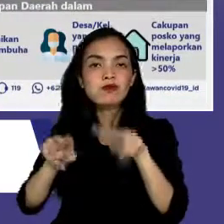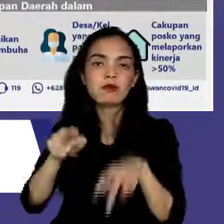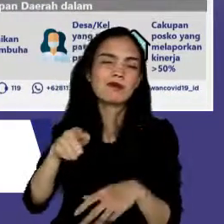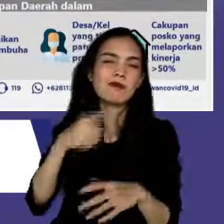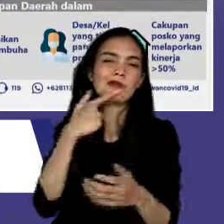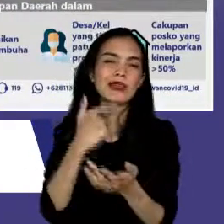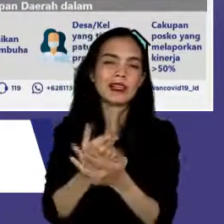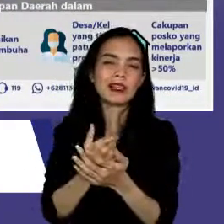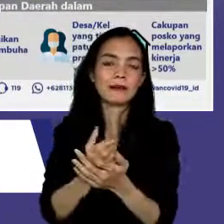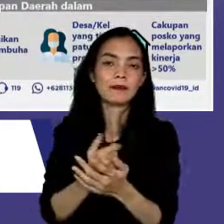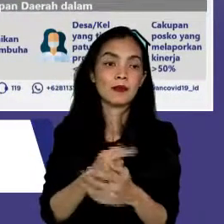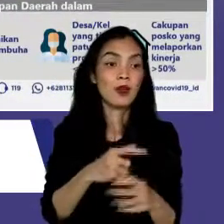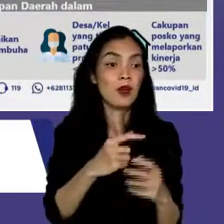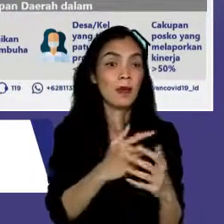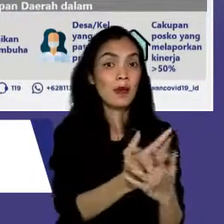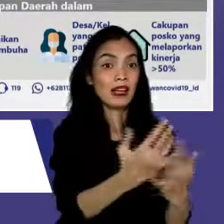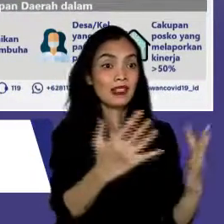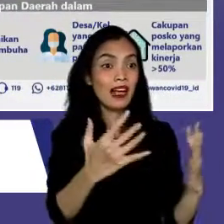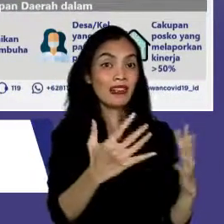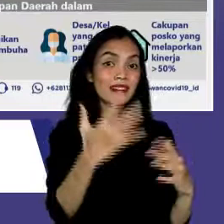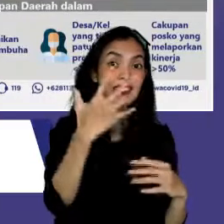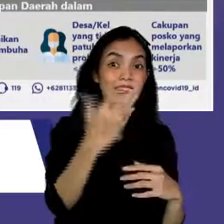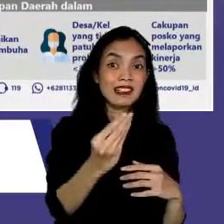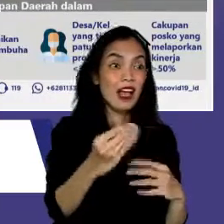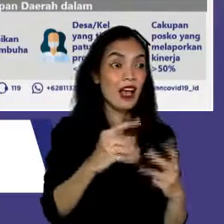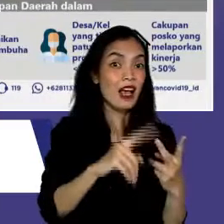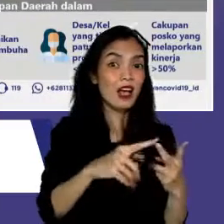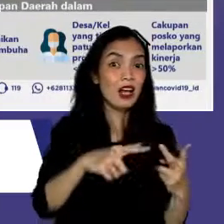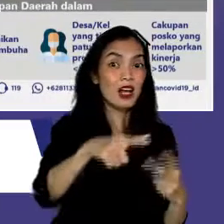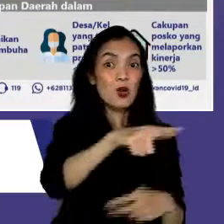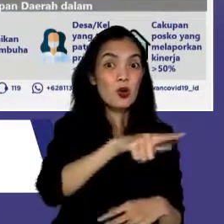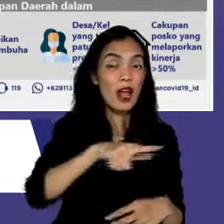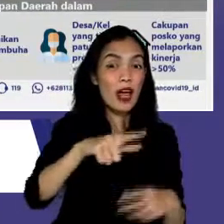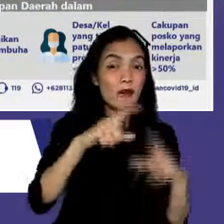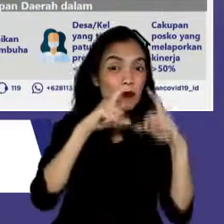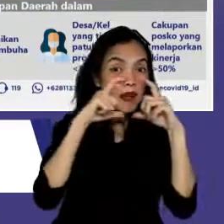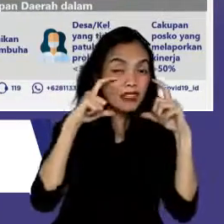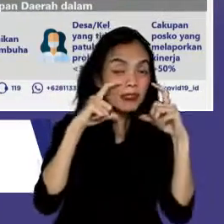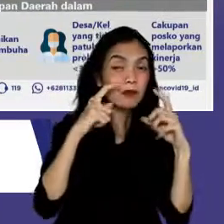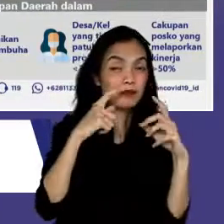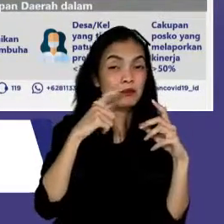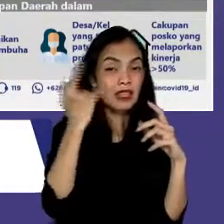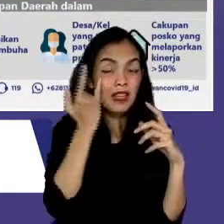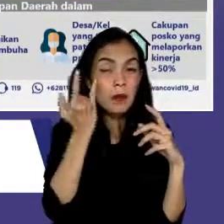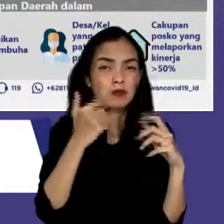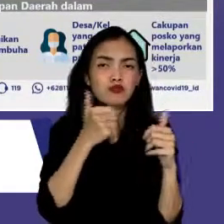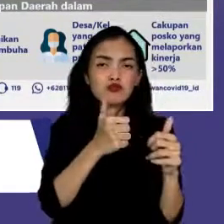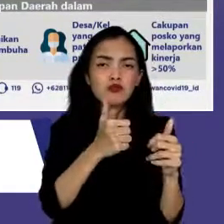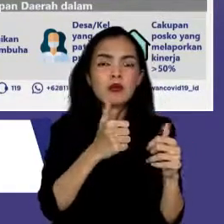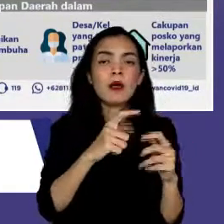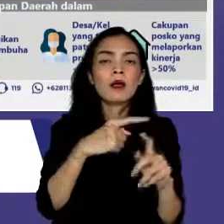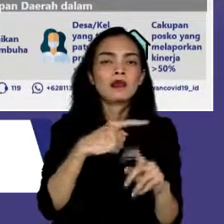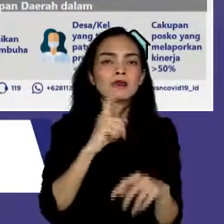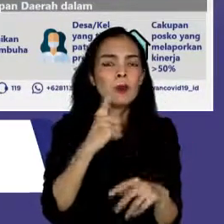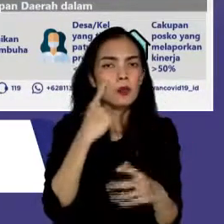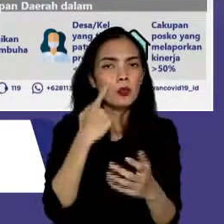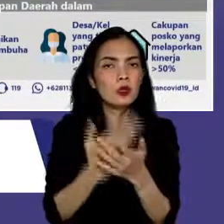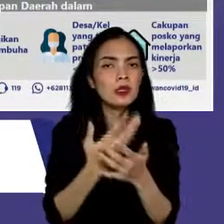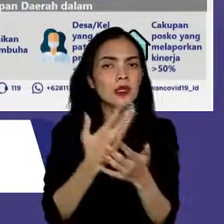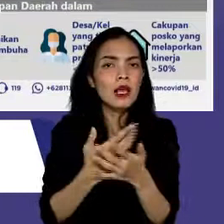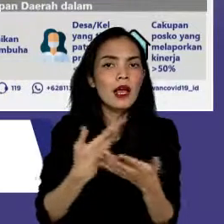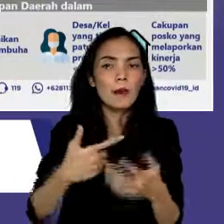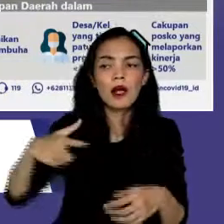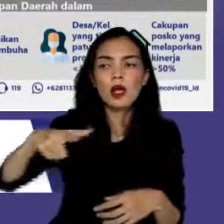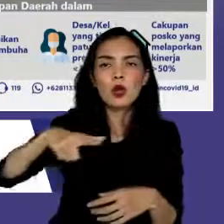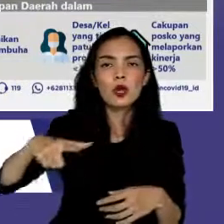Kepatuhan memakai masker di tingkat desa atau kelurahan sudah cukup baik dibuktikan dengan persentase desa kelurahan yang tidak